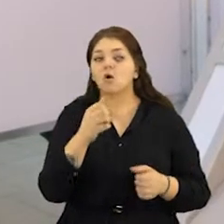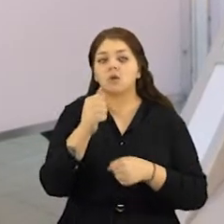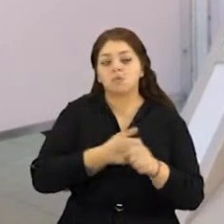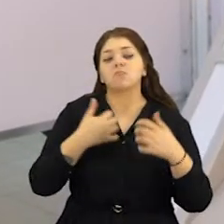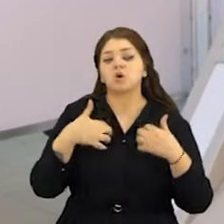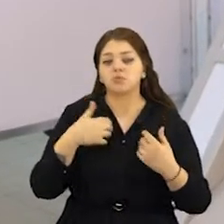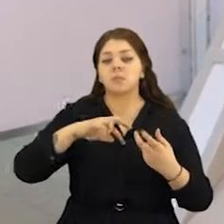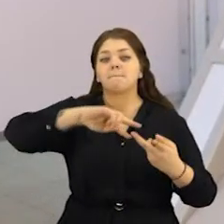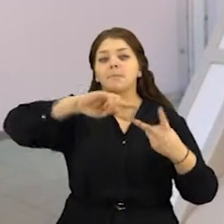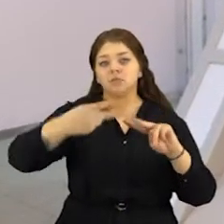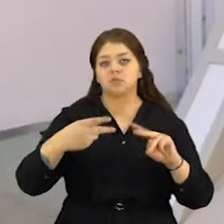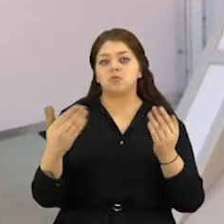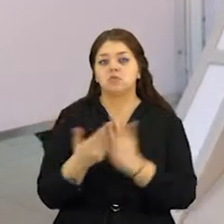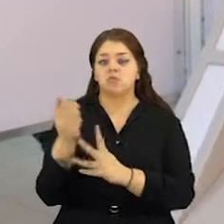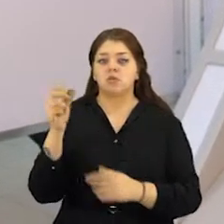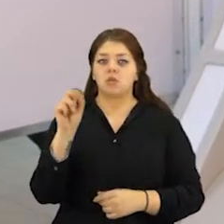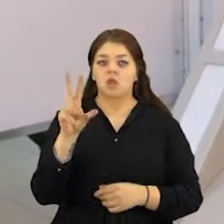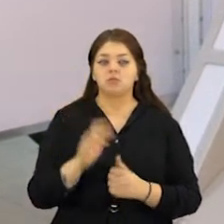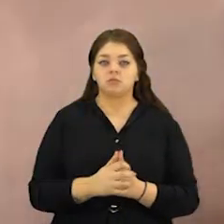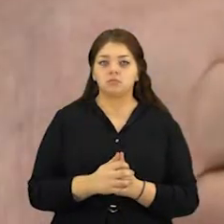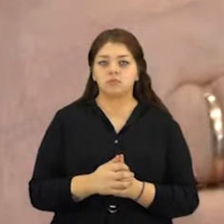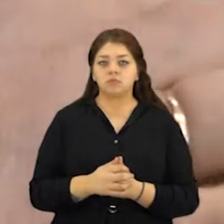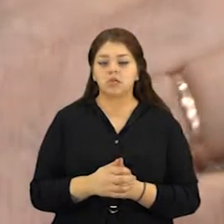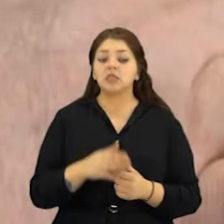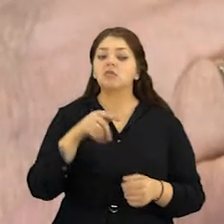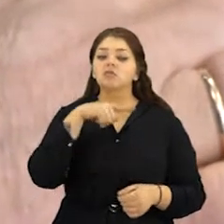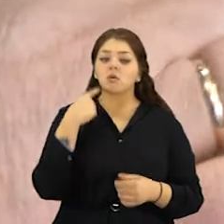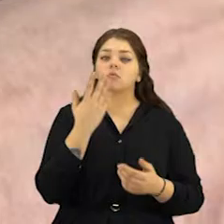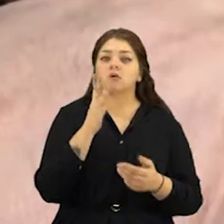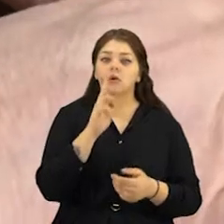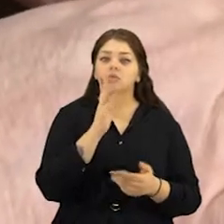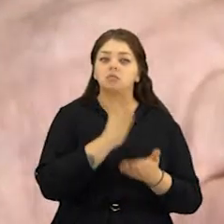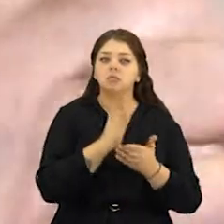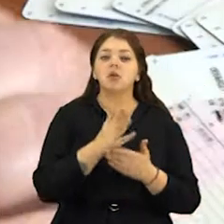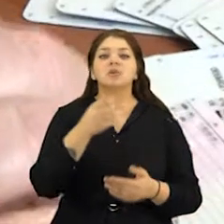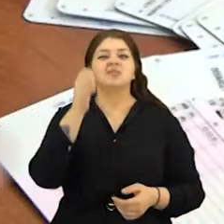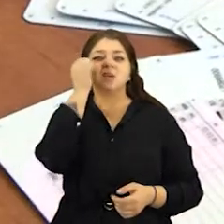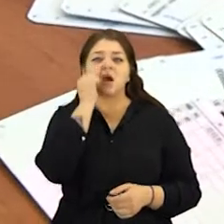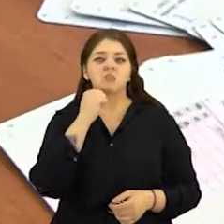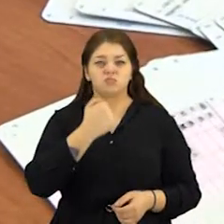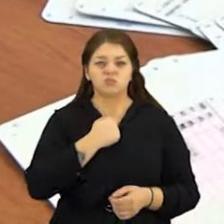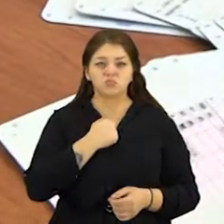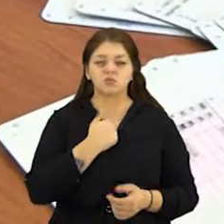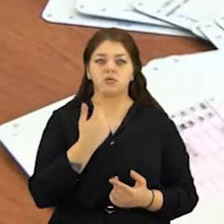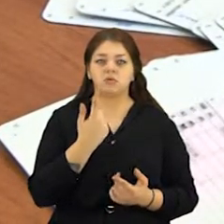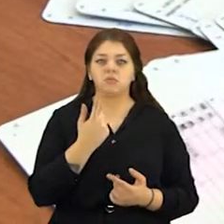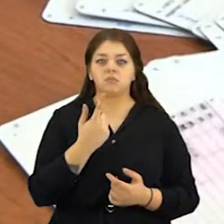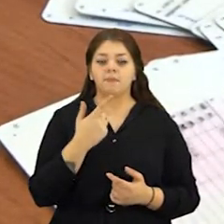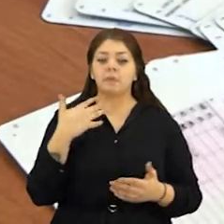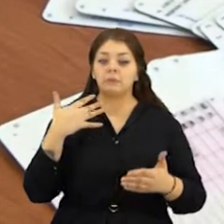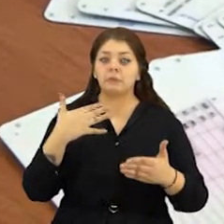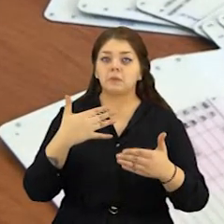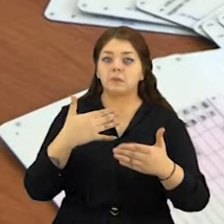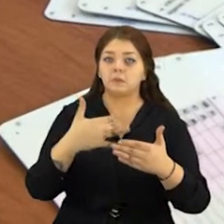pasirūpinti naujo pavyzdžio dokumentais. Įmonės duomenimis nemažai gyventojų dar yra nepasikeitę senųjų vairuotojo pažymėjimų.